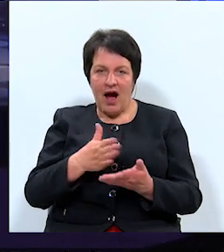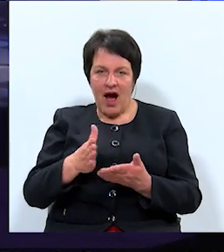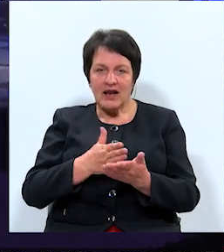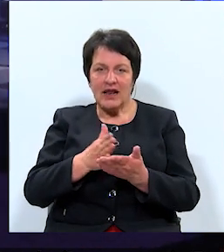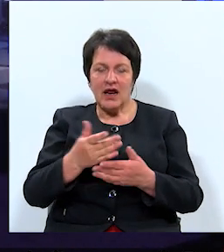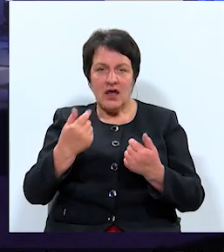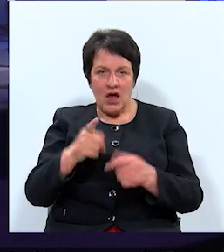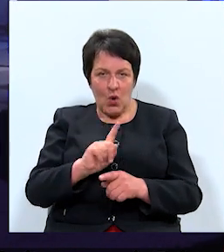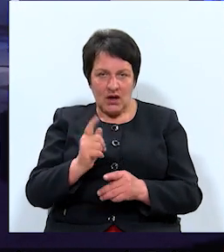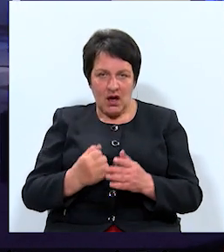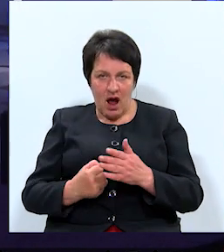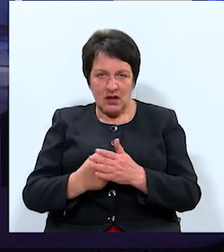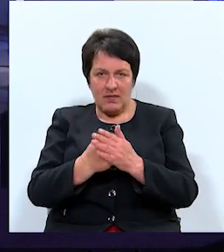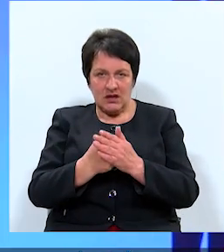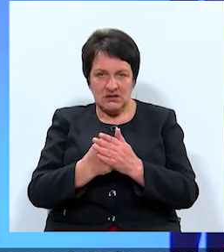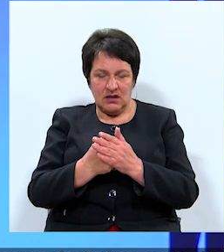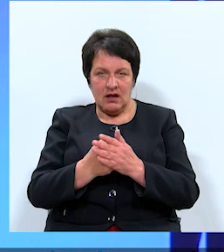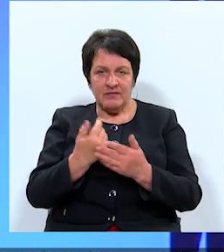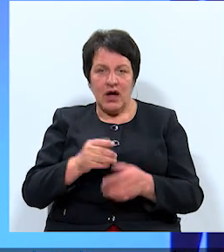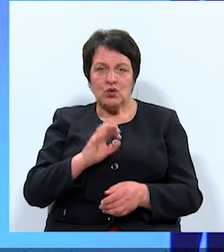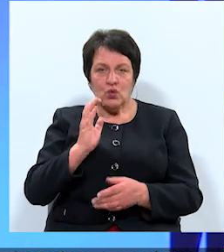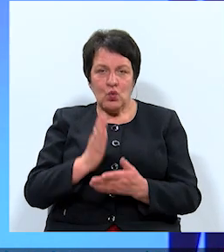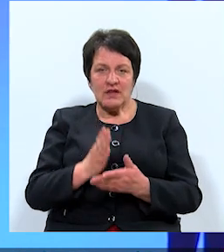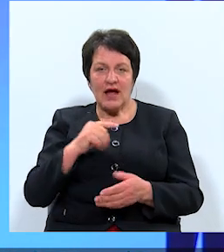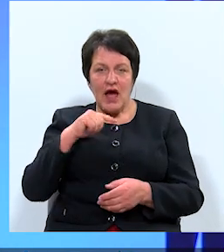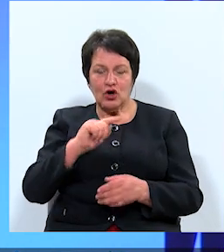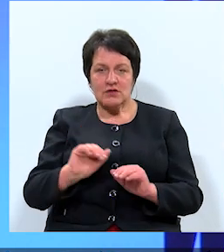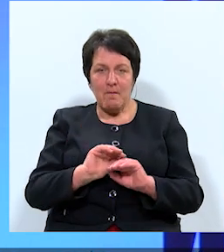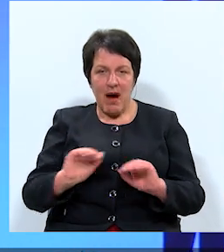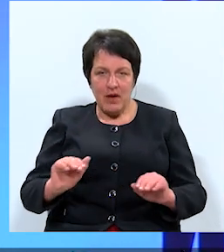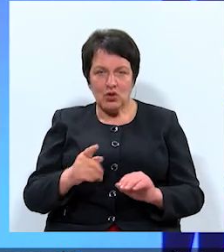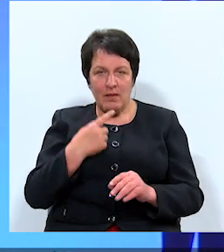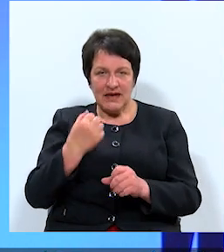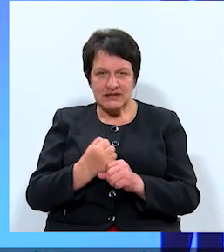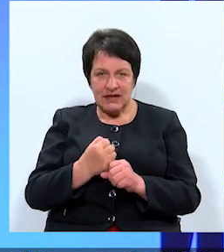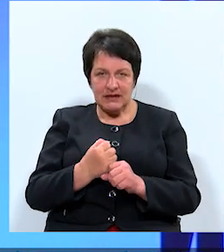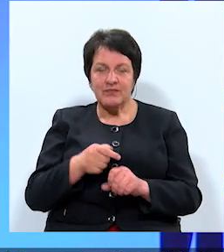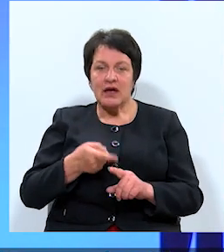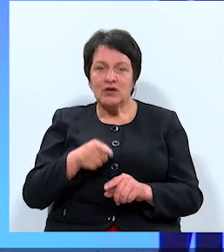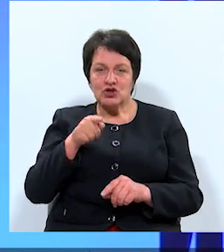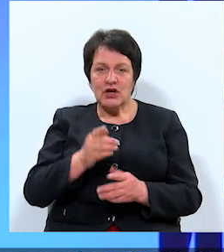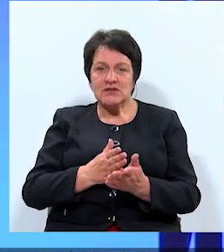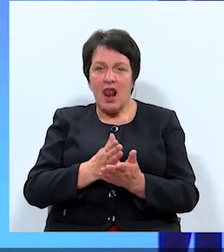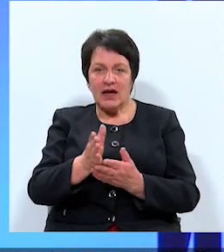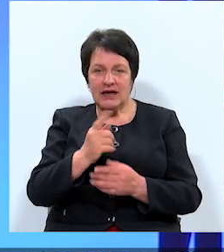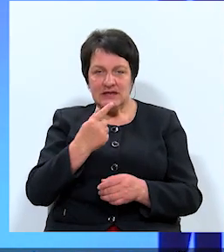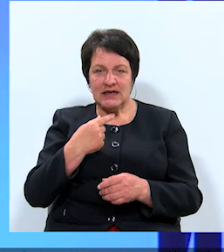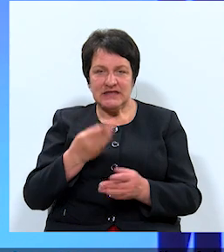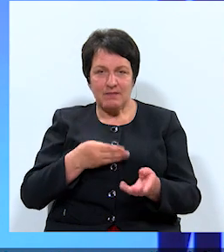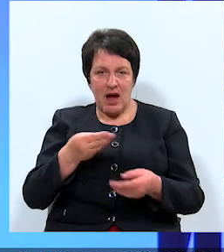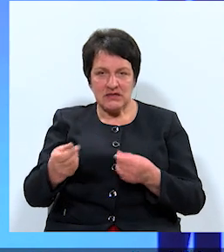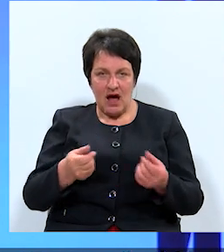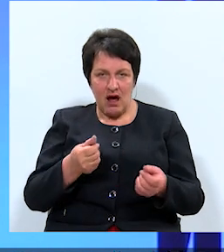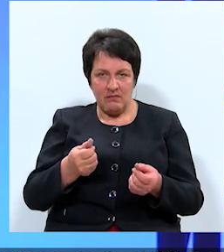atbalstīta vienkārši tagad noteikti ekonomiskā pamatojuma izstrāde. Šīs līnijas izmaksām.